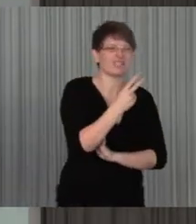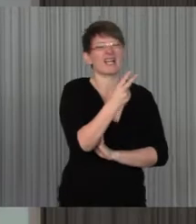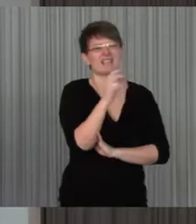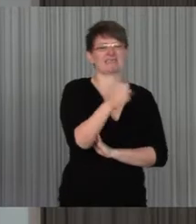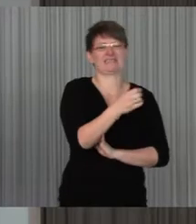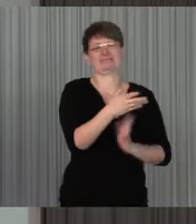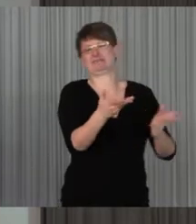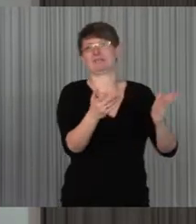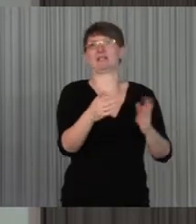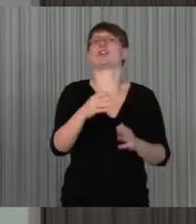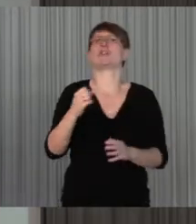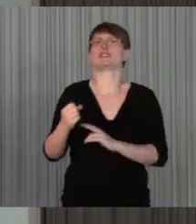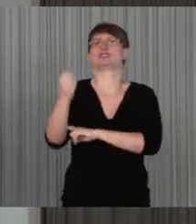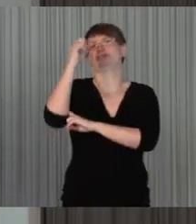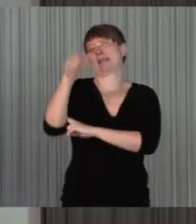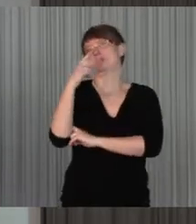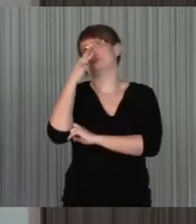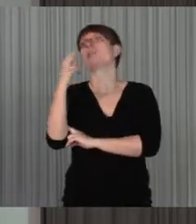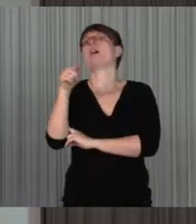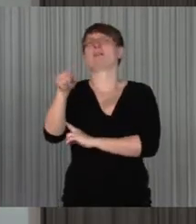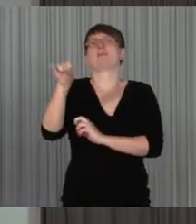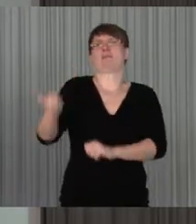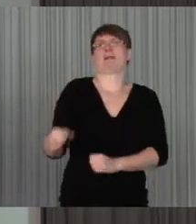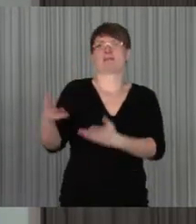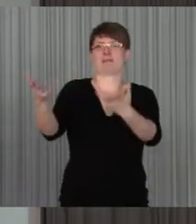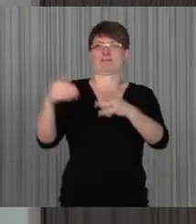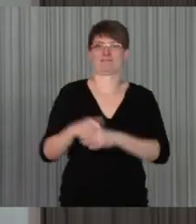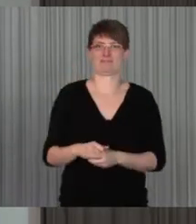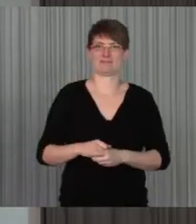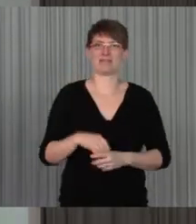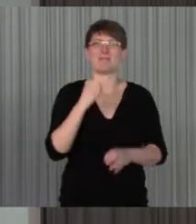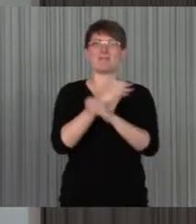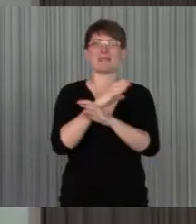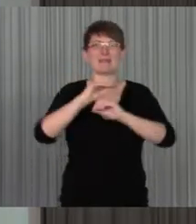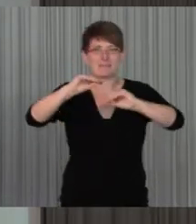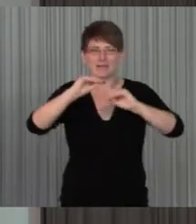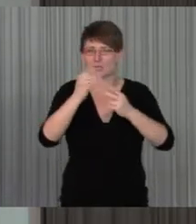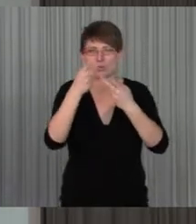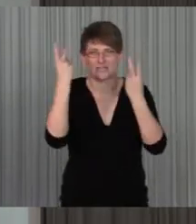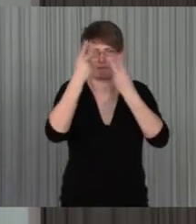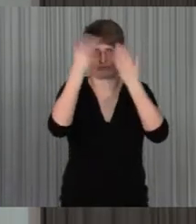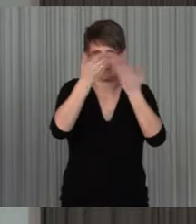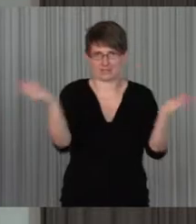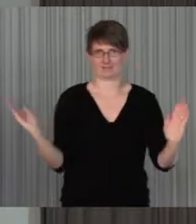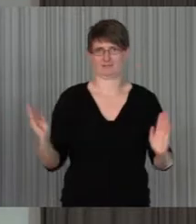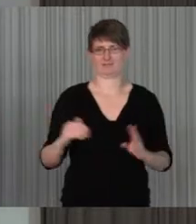das machen Sie aber ja auch schon als wenig Pädagogen, hier haben Sie es tatsächlich nur